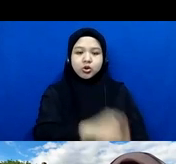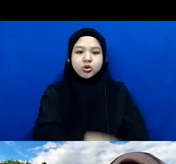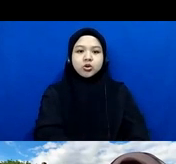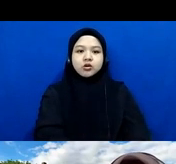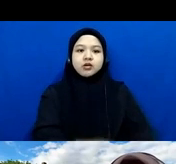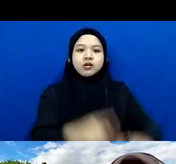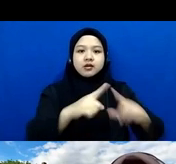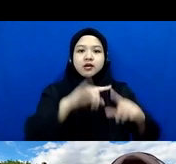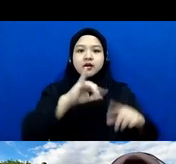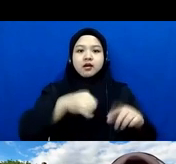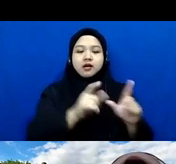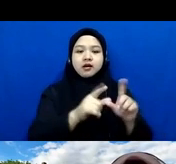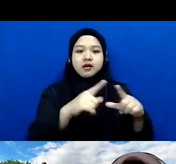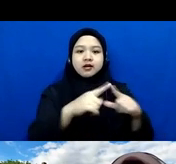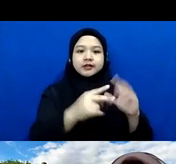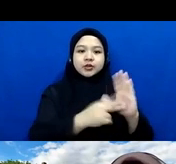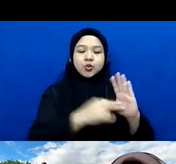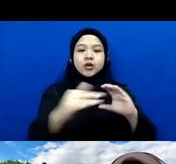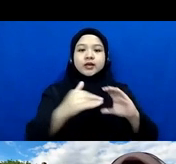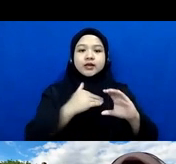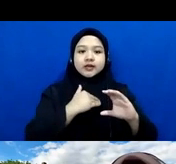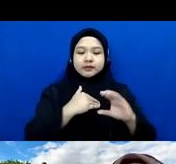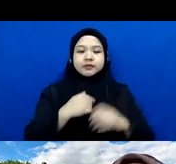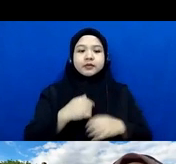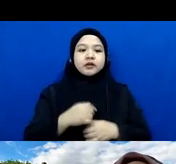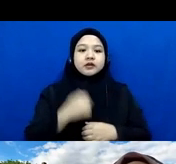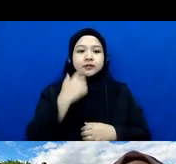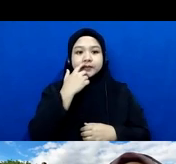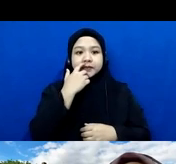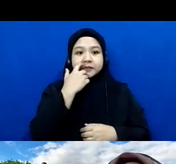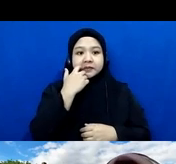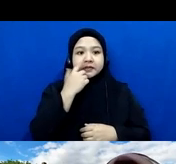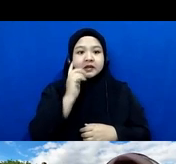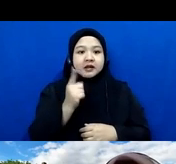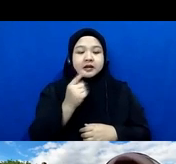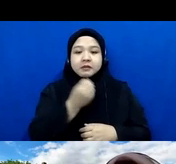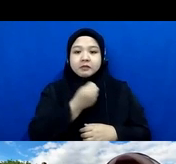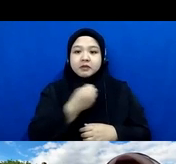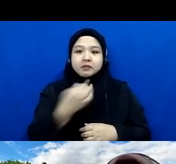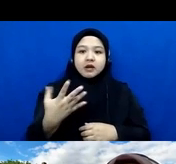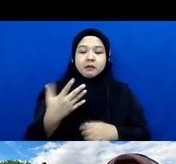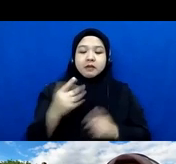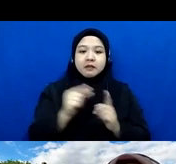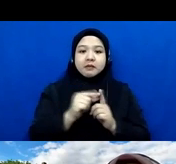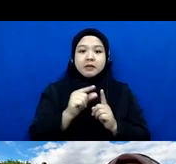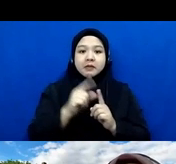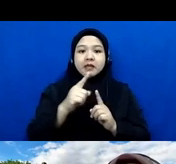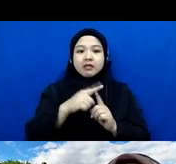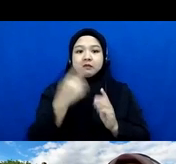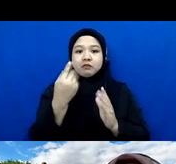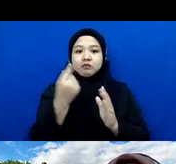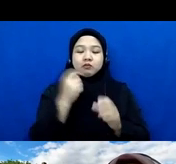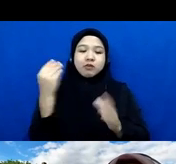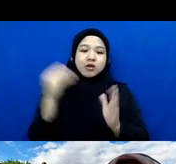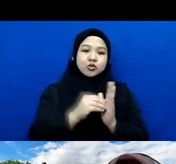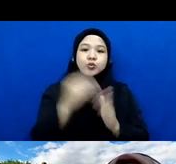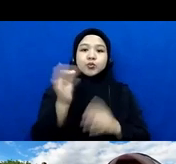Ajiwan tapi saya mau menjelaskan juga ke Mas Ajiwan ada beberapa yang belum masuk di PPT saya terutama yang